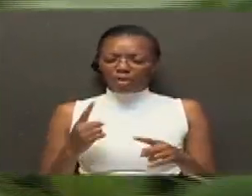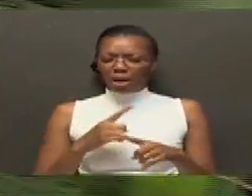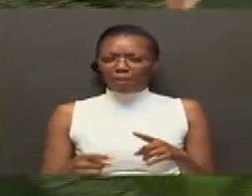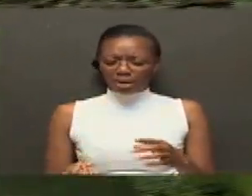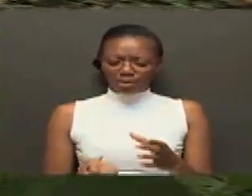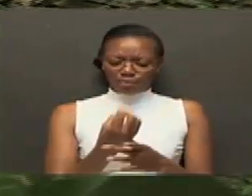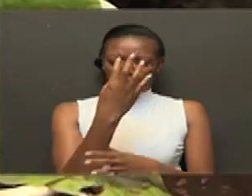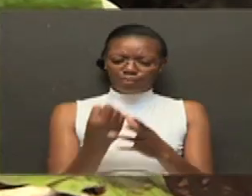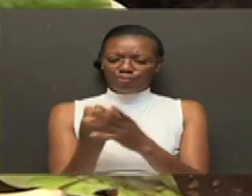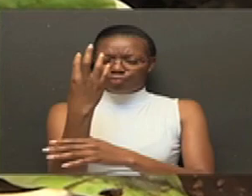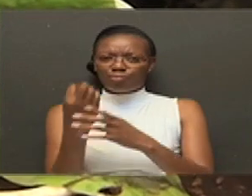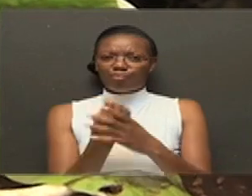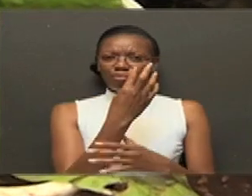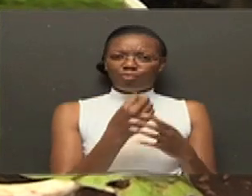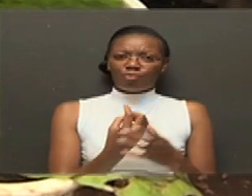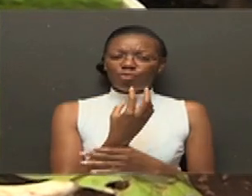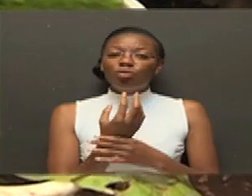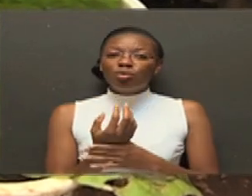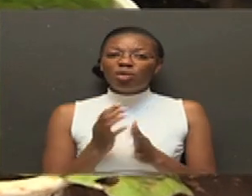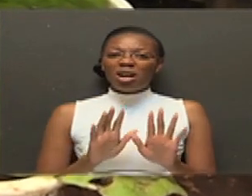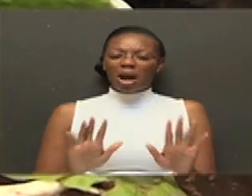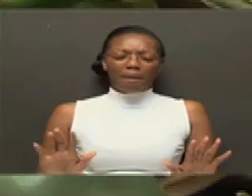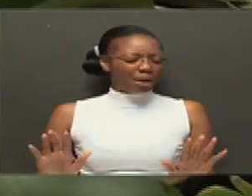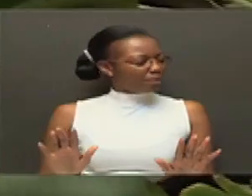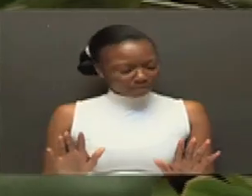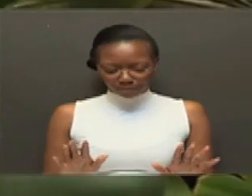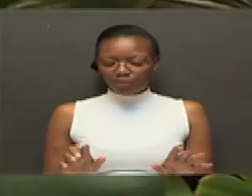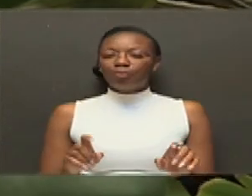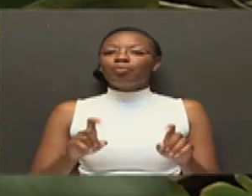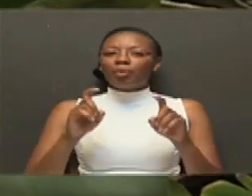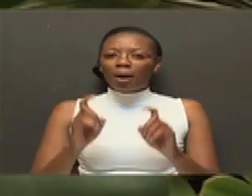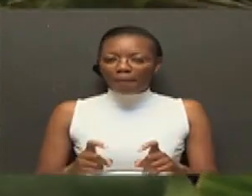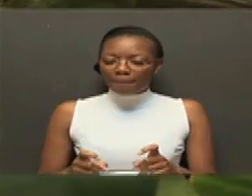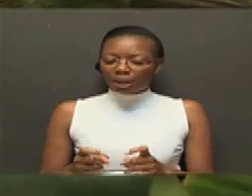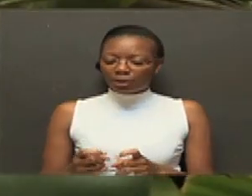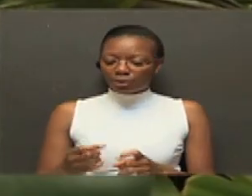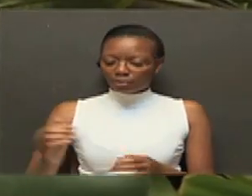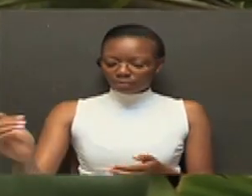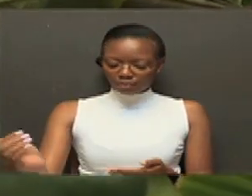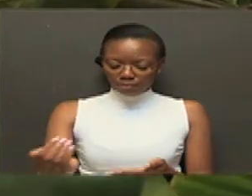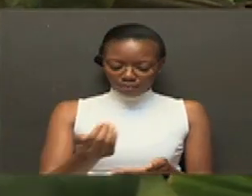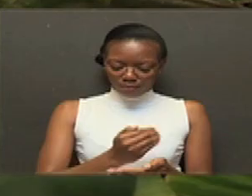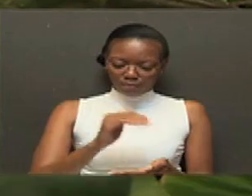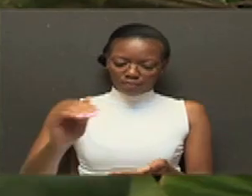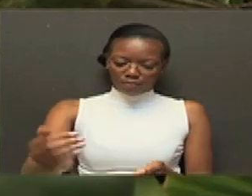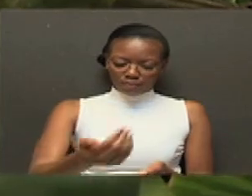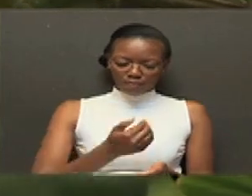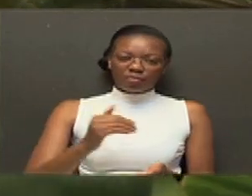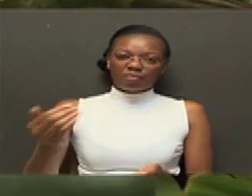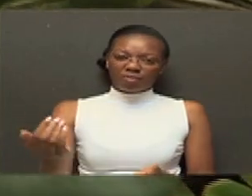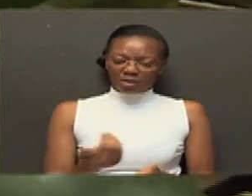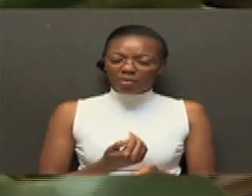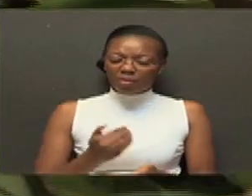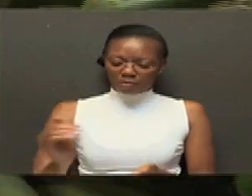miti tu. Bahada ya kutolewa mwituni ama mashambani mwawatu, lazima ipandwe kwa nasari kwanza.